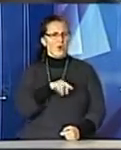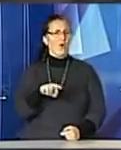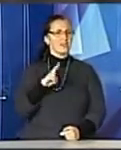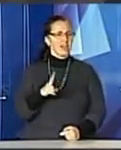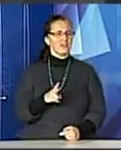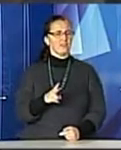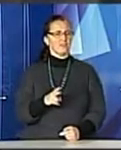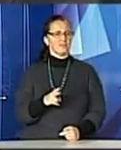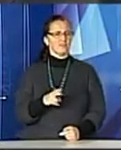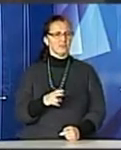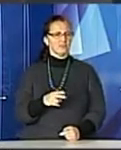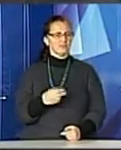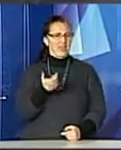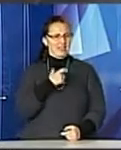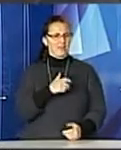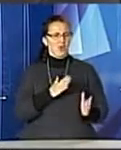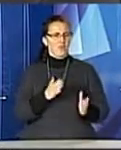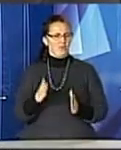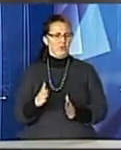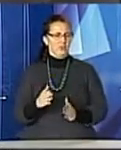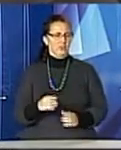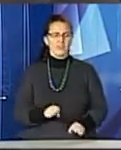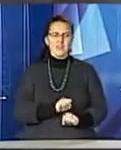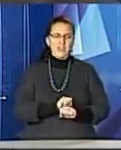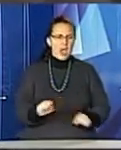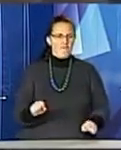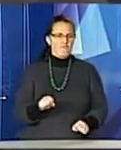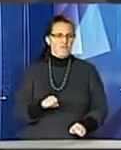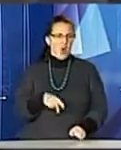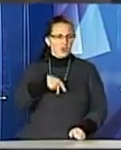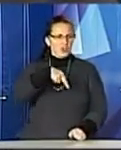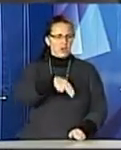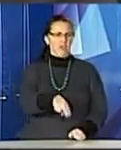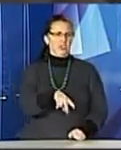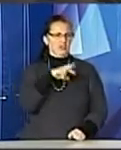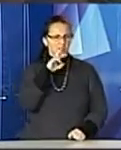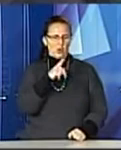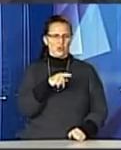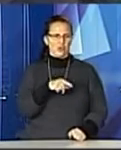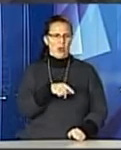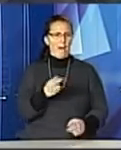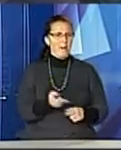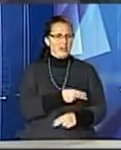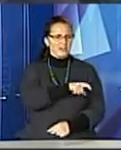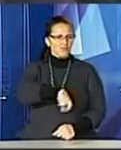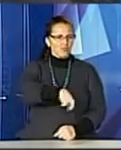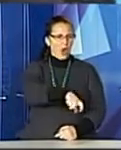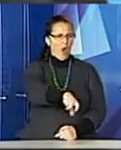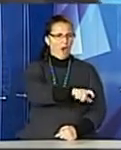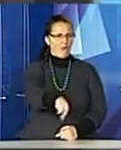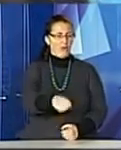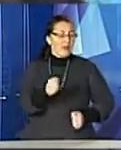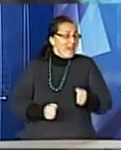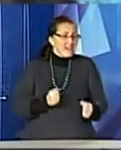ніякому разі. Я вже не говорю на те, що поза пішохідним переходом переходити дорогу. Переходити,